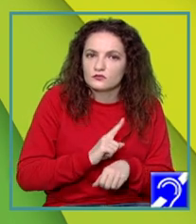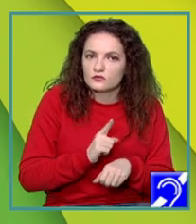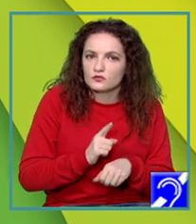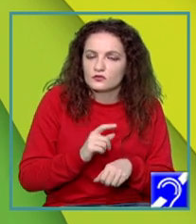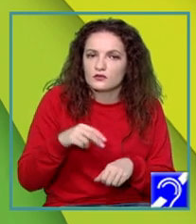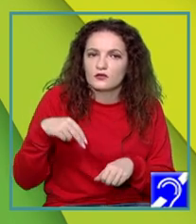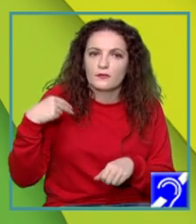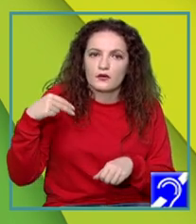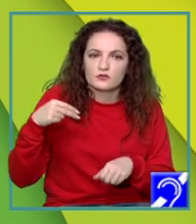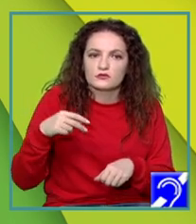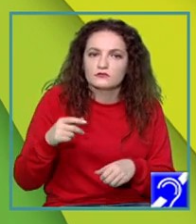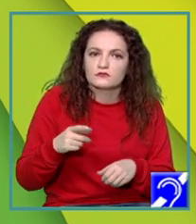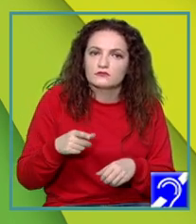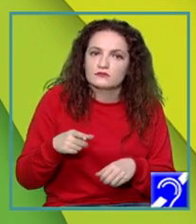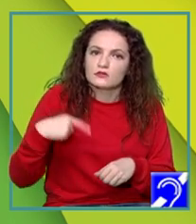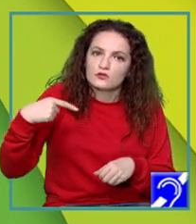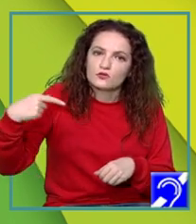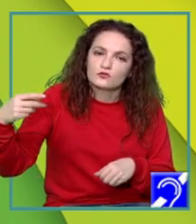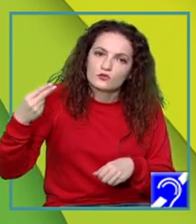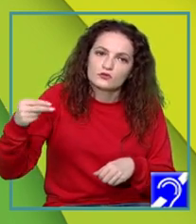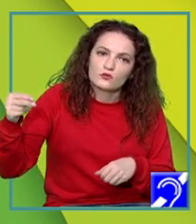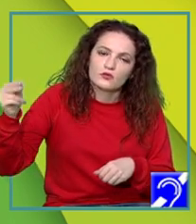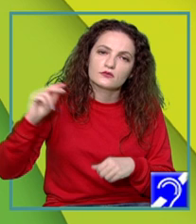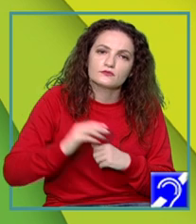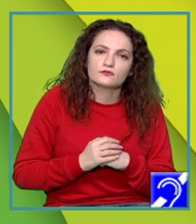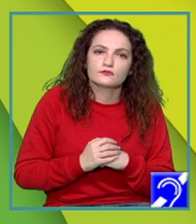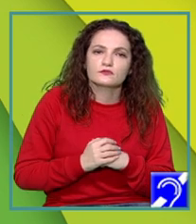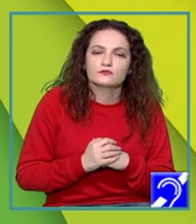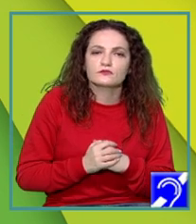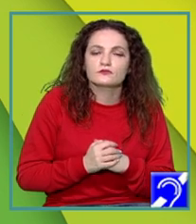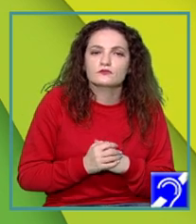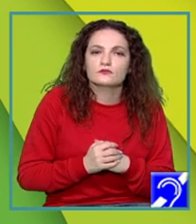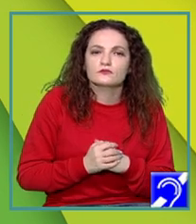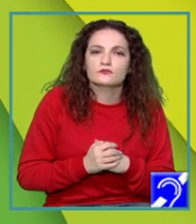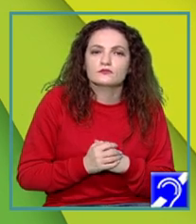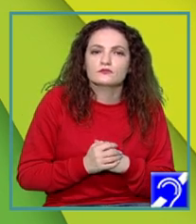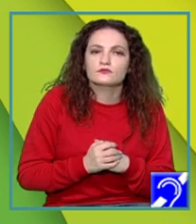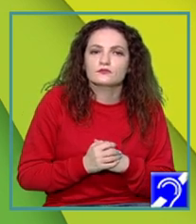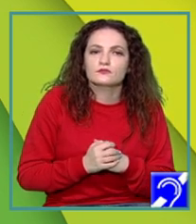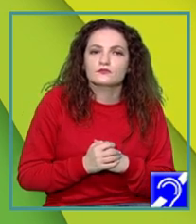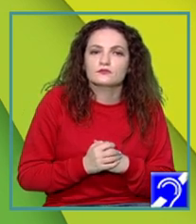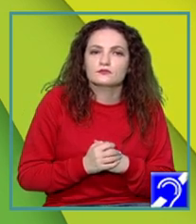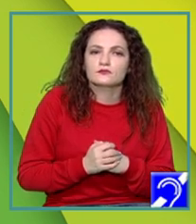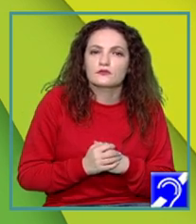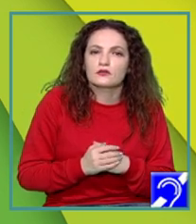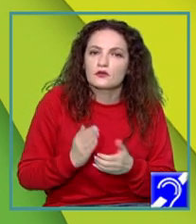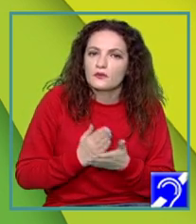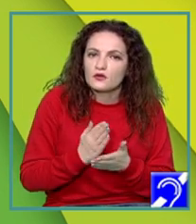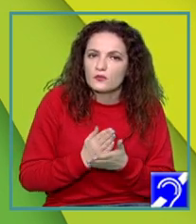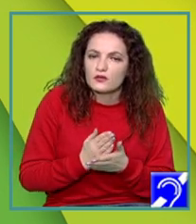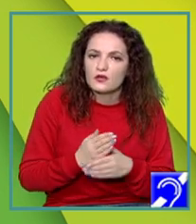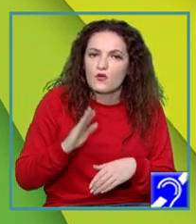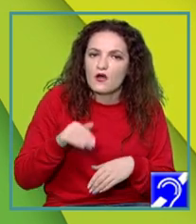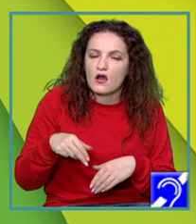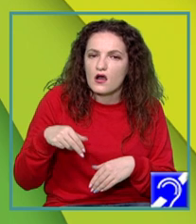Realizezi din nou alte activități, da? Timp de 25 de minute, iau o pauză de